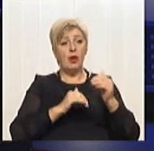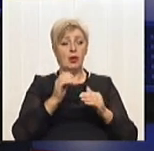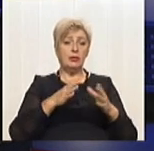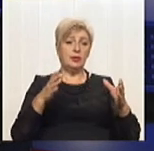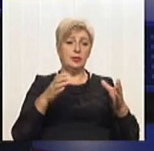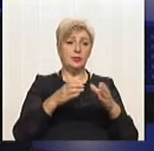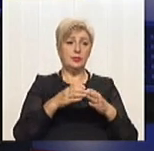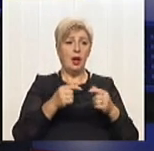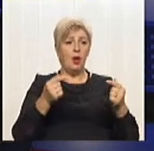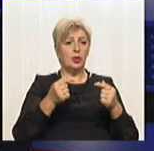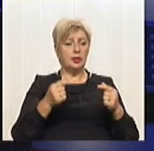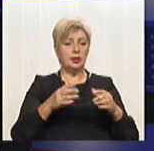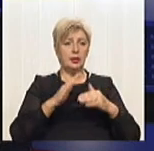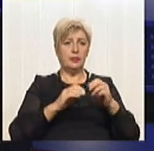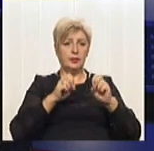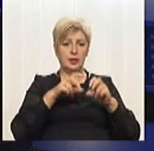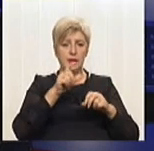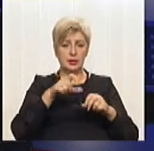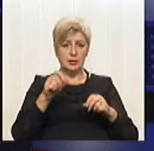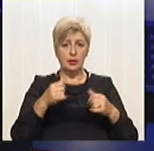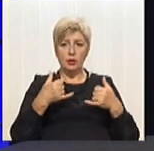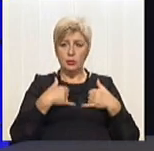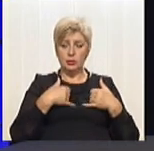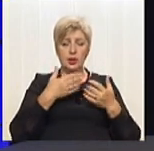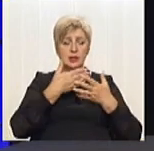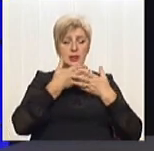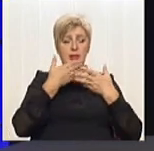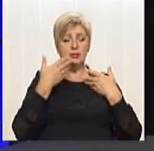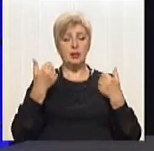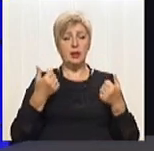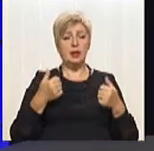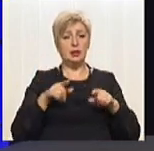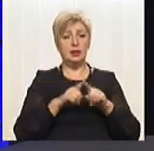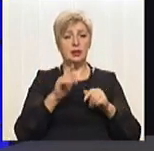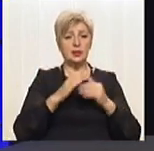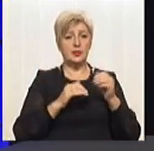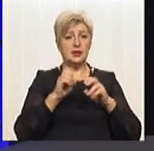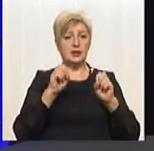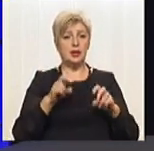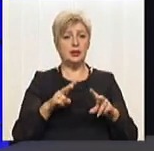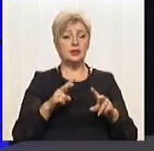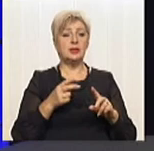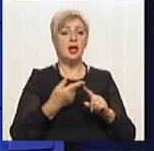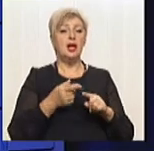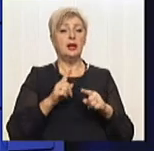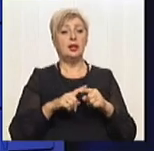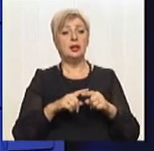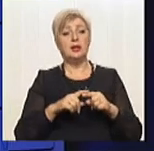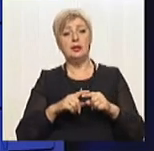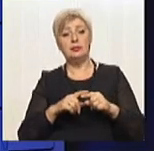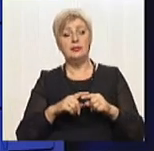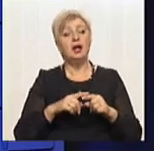конкретних фахівців реалізувати ці проекти. Тобто, в нас немає фахівців, які б могли працювати в цій сфері або реалізовувати? Їх